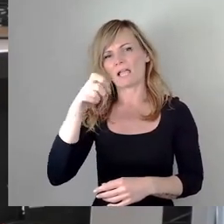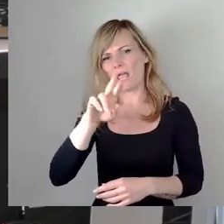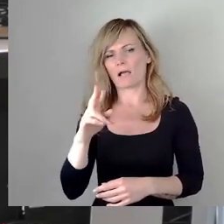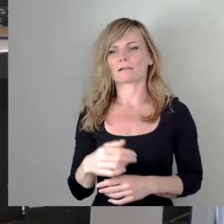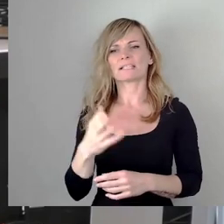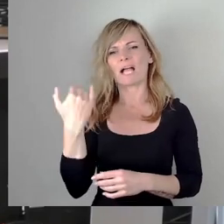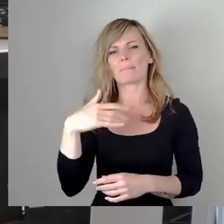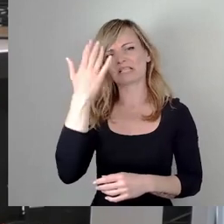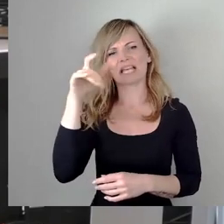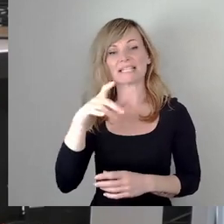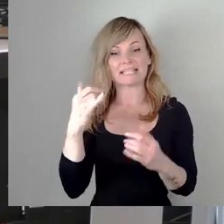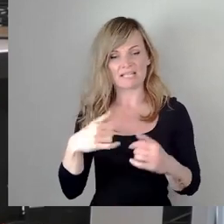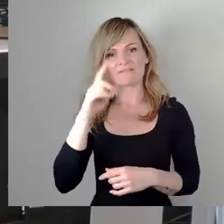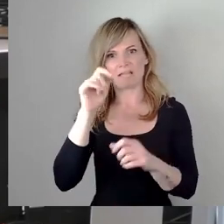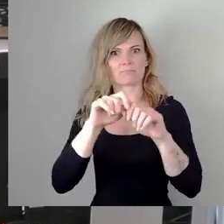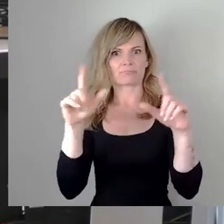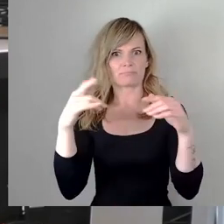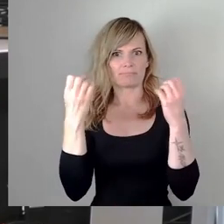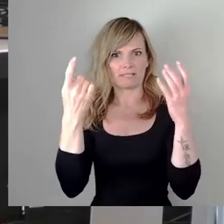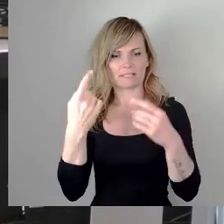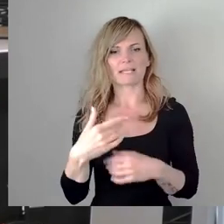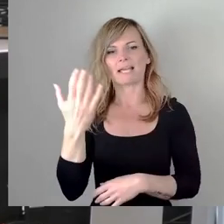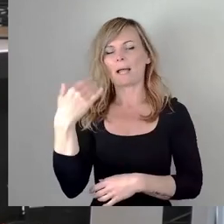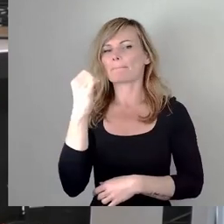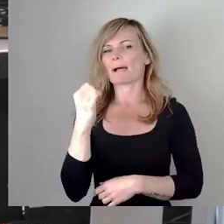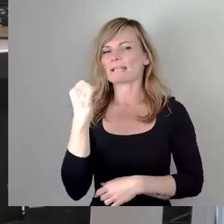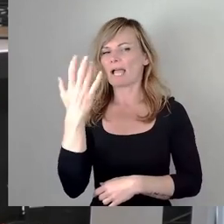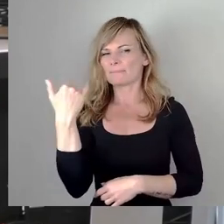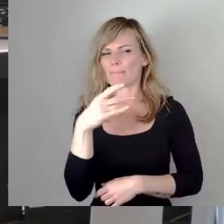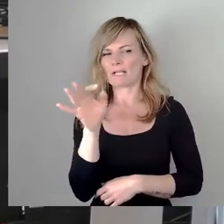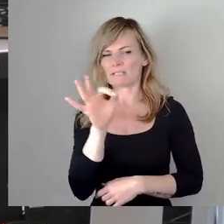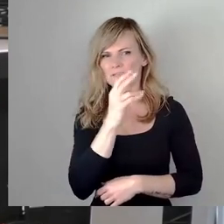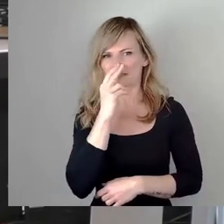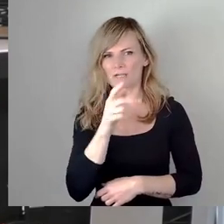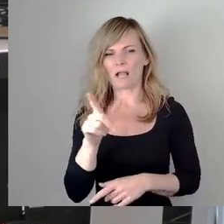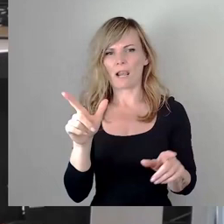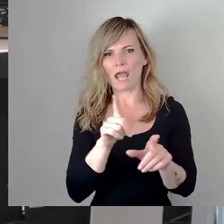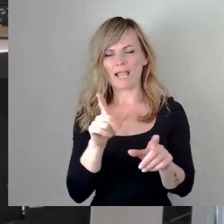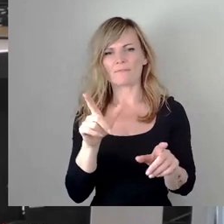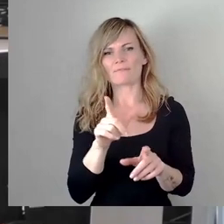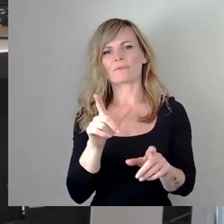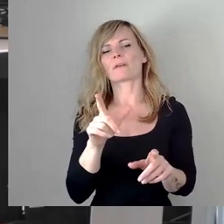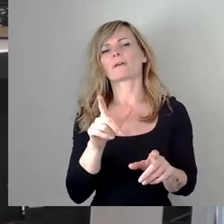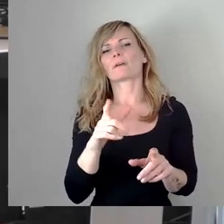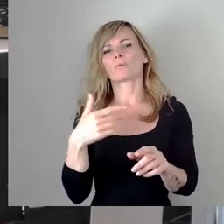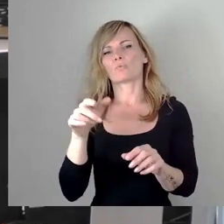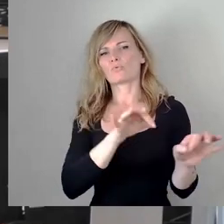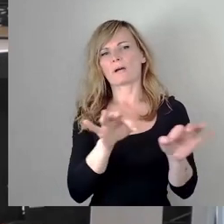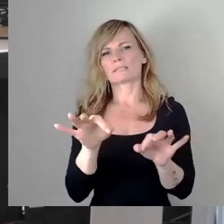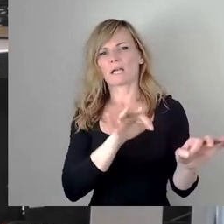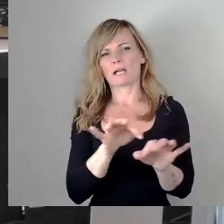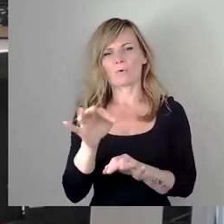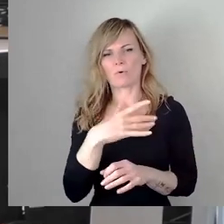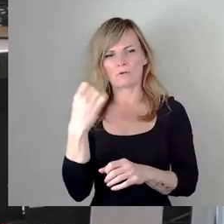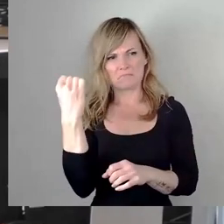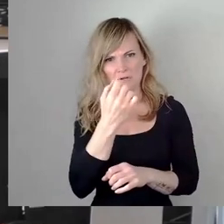Das Grauen, was damals passierte in Mannheim, war auf einem Video aufgezeichnet, es gab eine Live-Übertragung von der Veranstaltung von Herrn Stürzenberger und damit verbreitet es sich